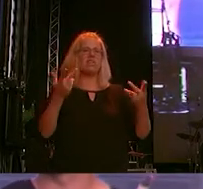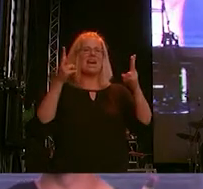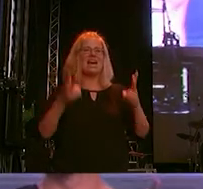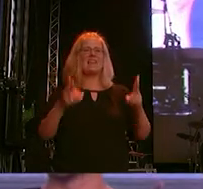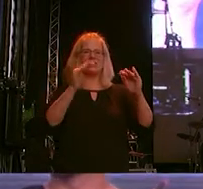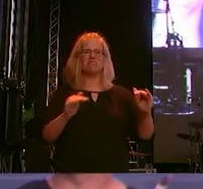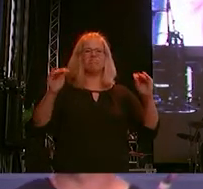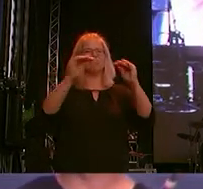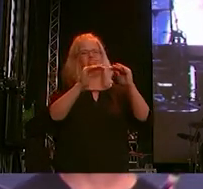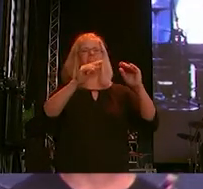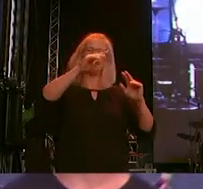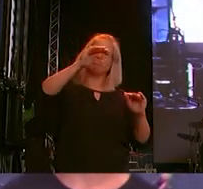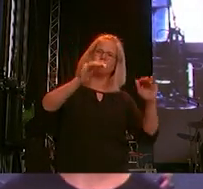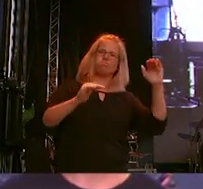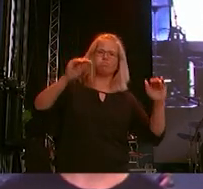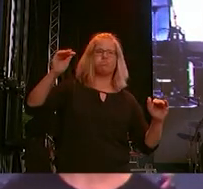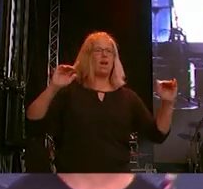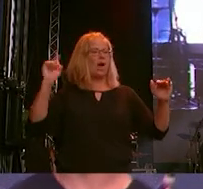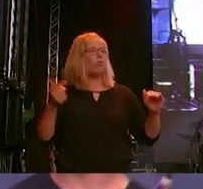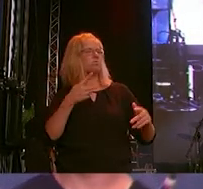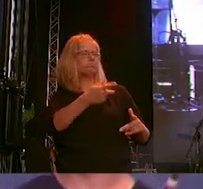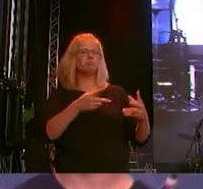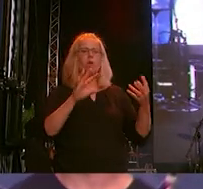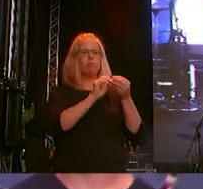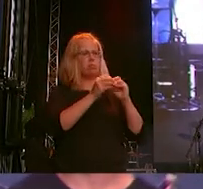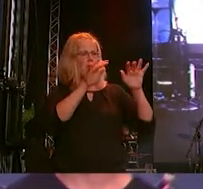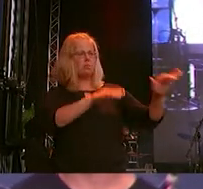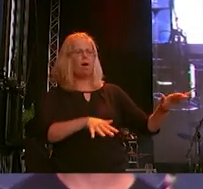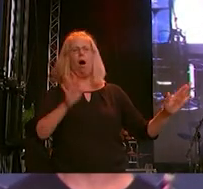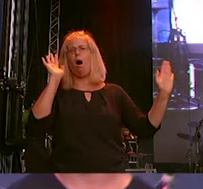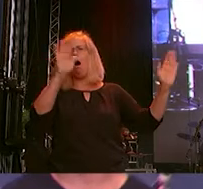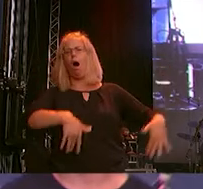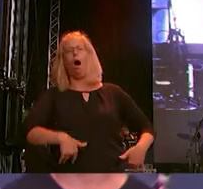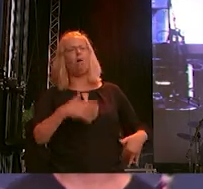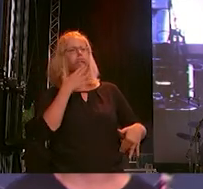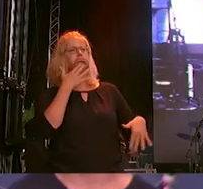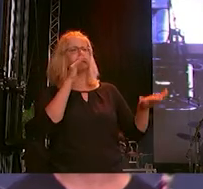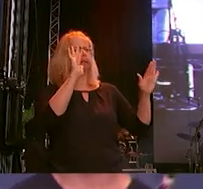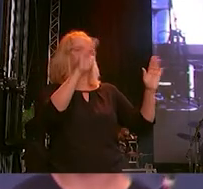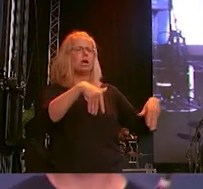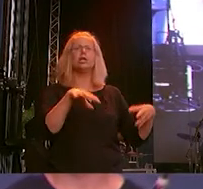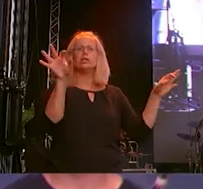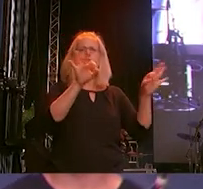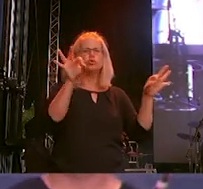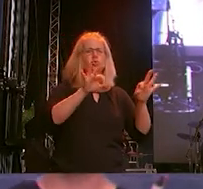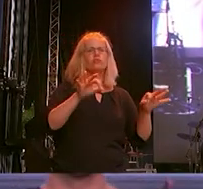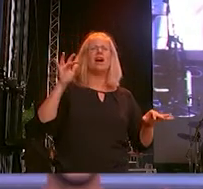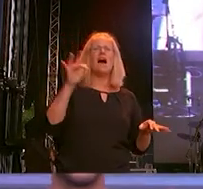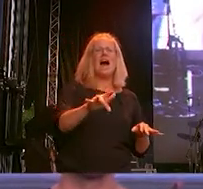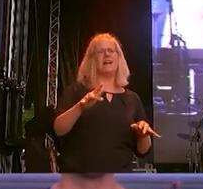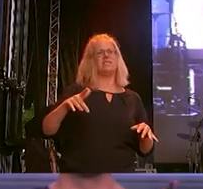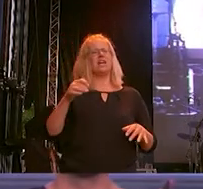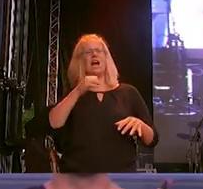Ebenso lang wird dieses Problem ignoriert. Als Extremismus relativiert und verharmlost, antifaschistische, antirassistische,